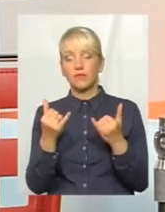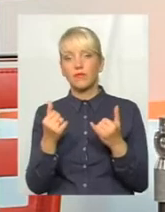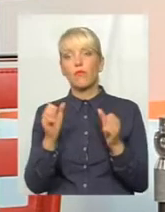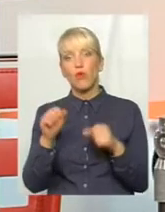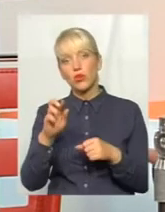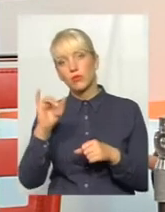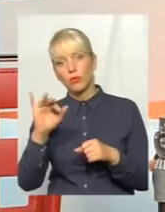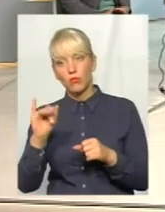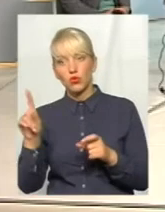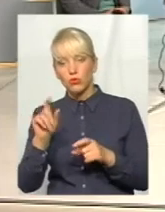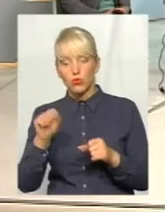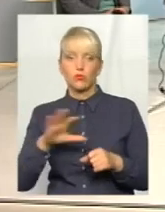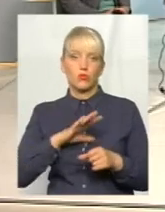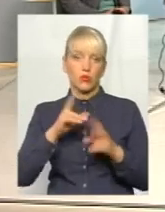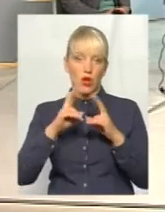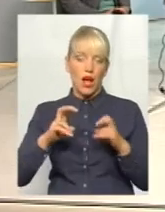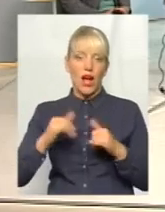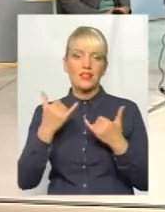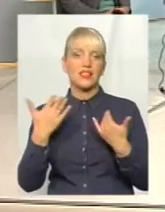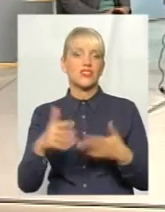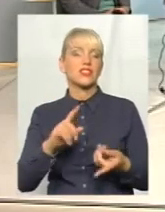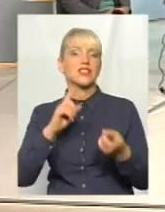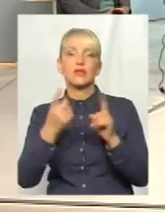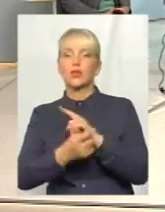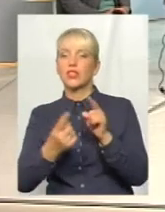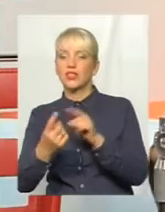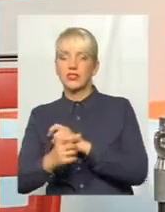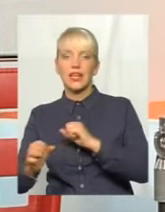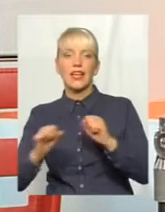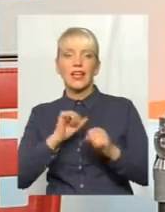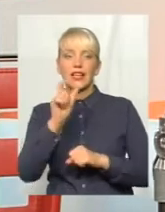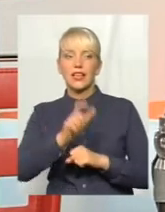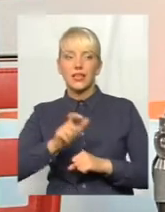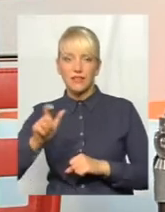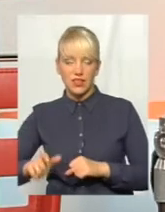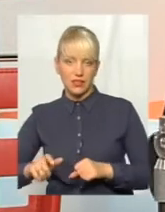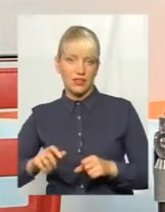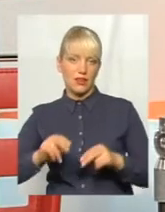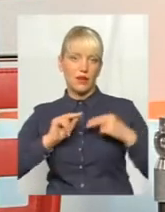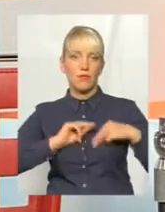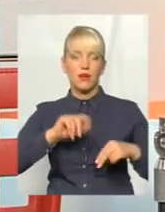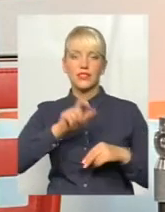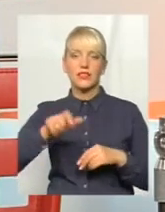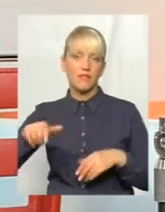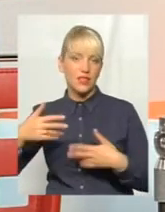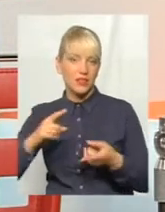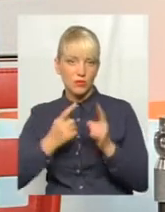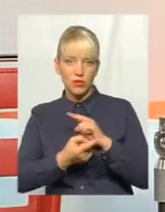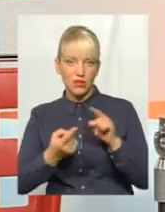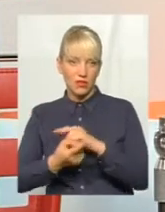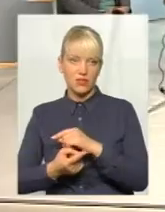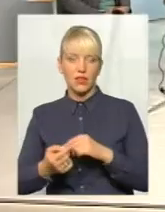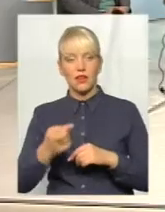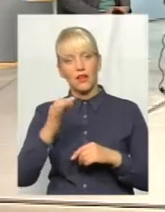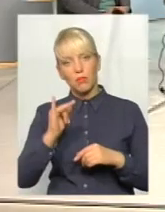змінилися, відповідно, і керівники, і працівники, і навіть цю відповідь. Було б доцільно...